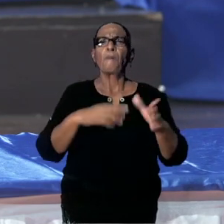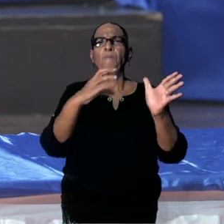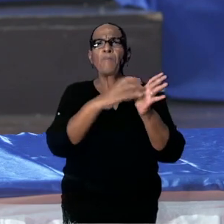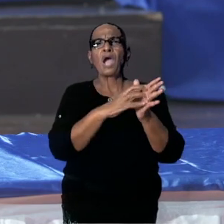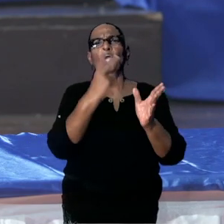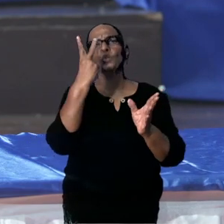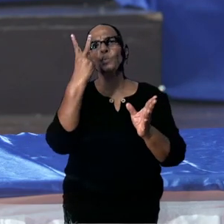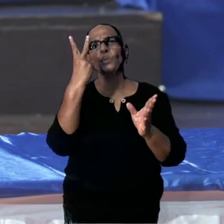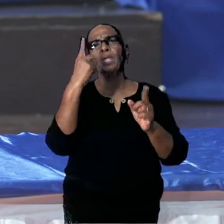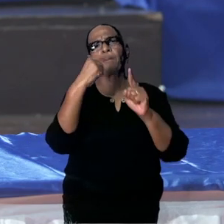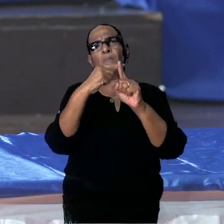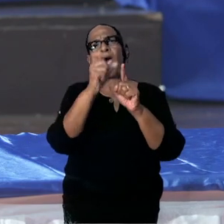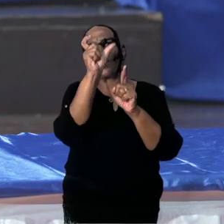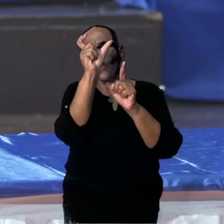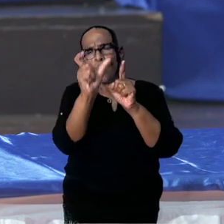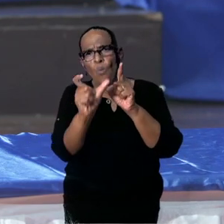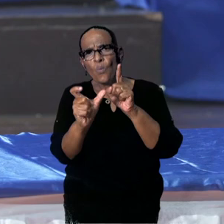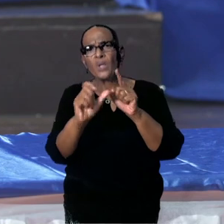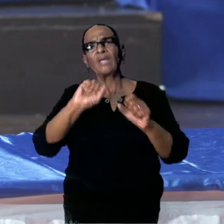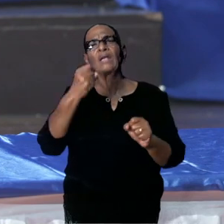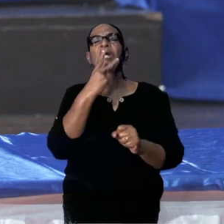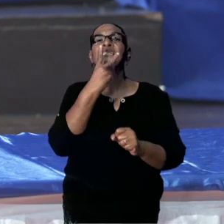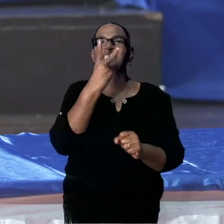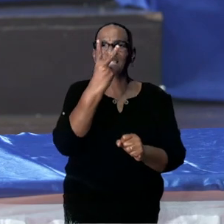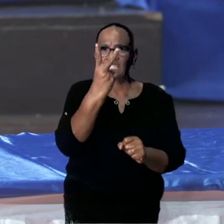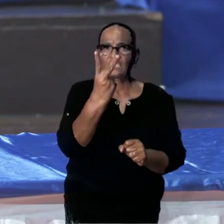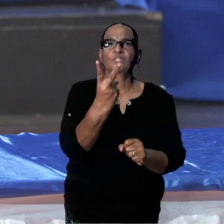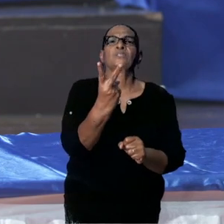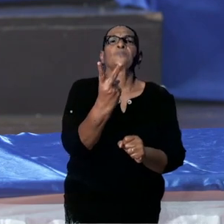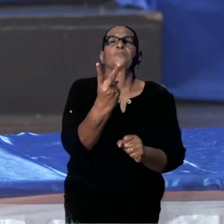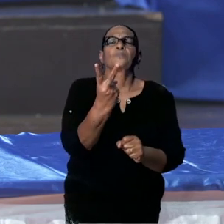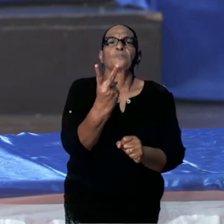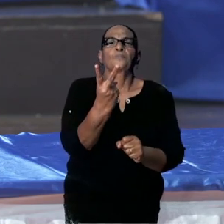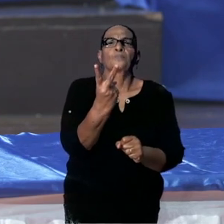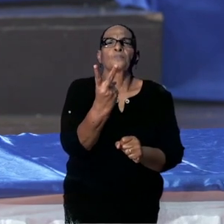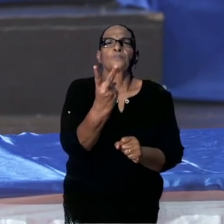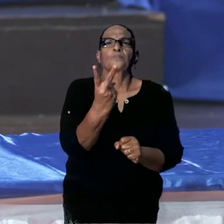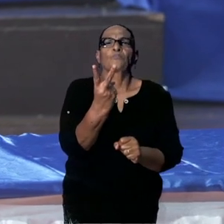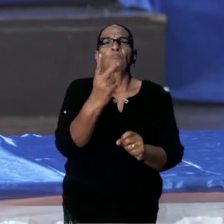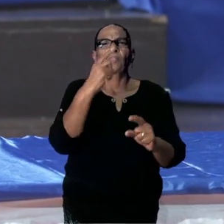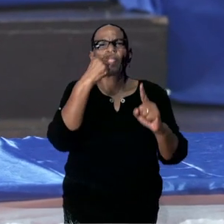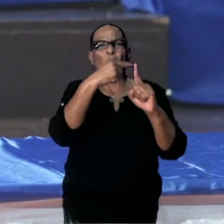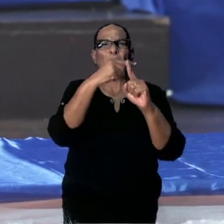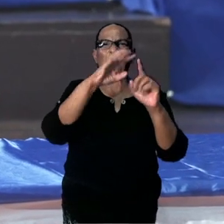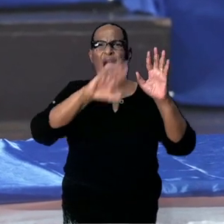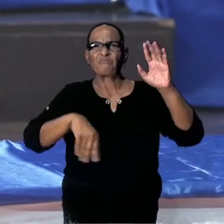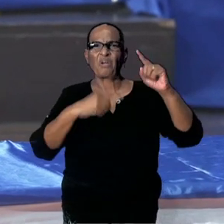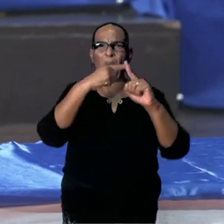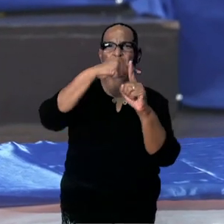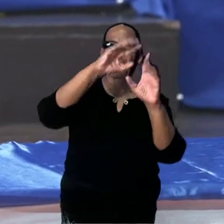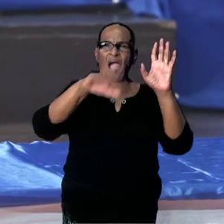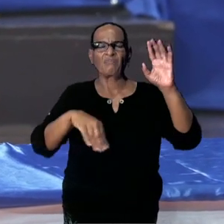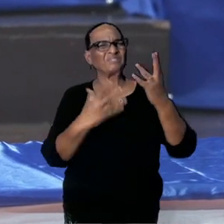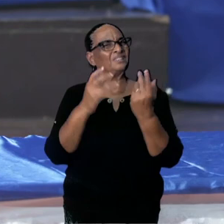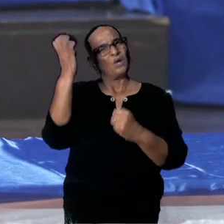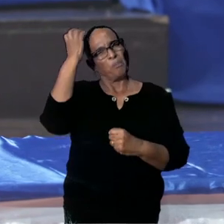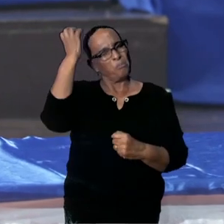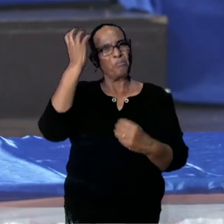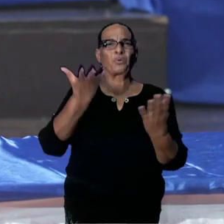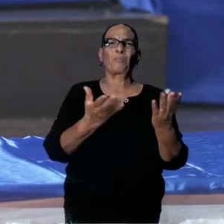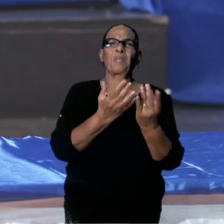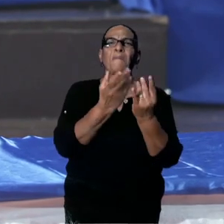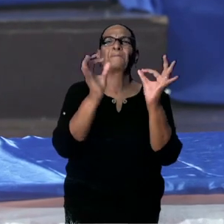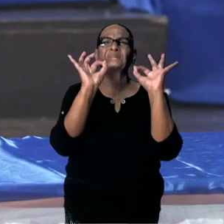keer per week zult zien, wat dokter Ory net zegt, een hele optele aftrek som. Maar dan krijgt u